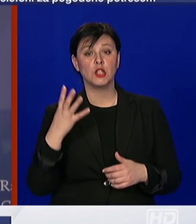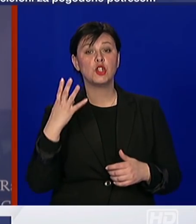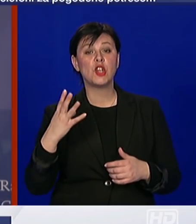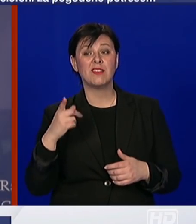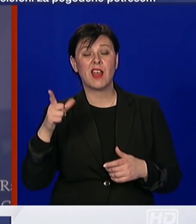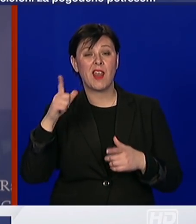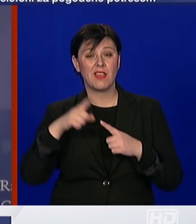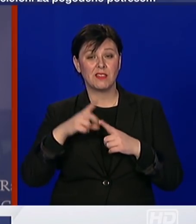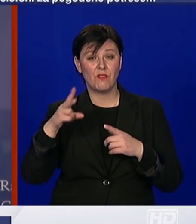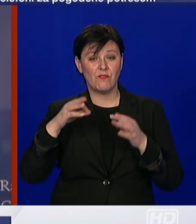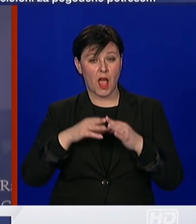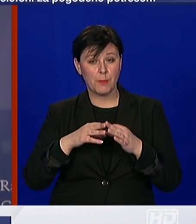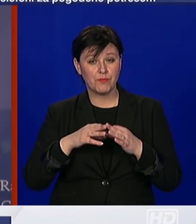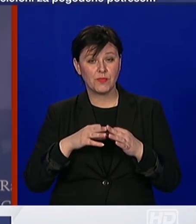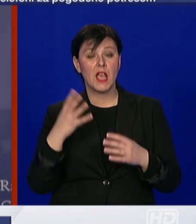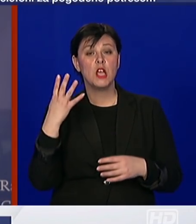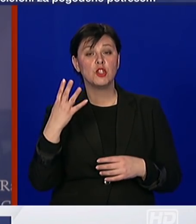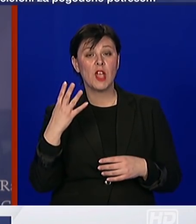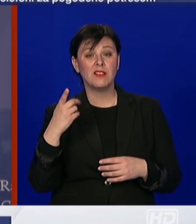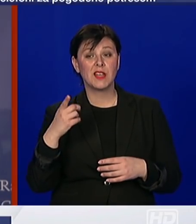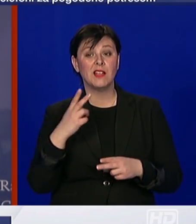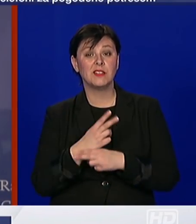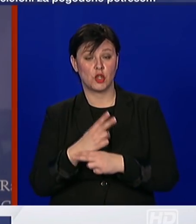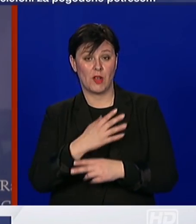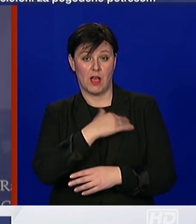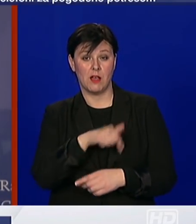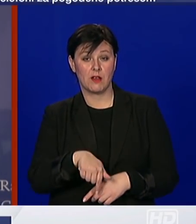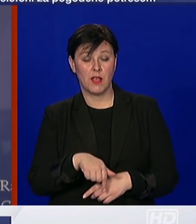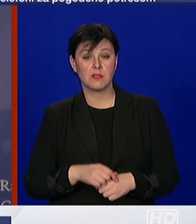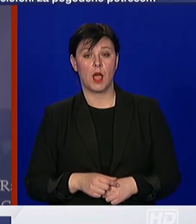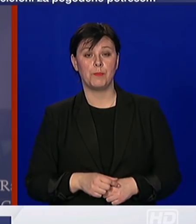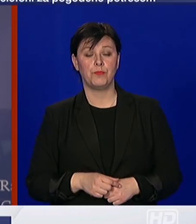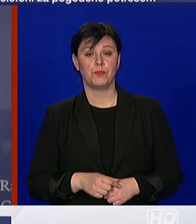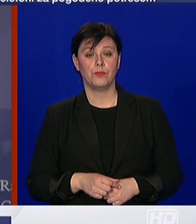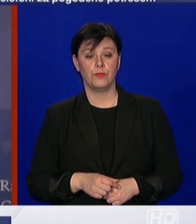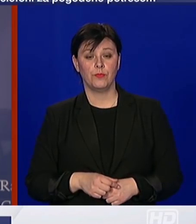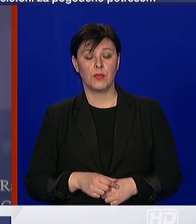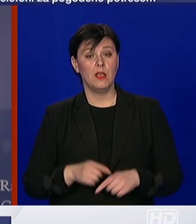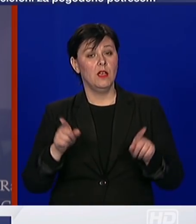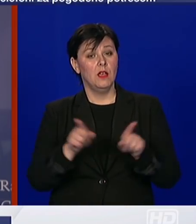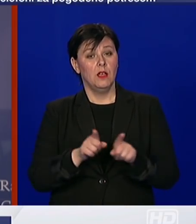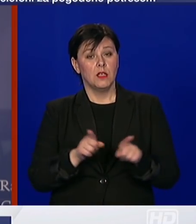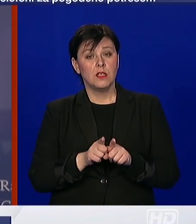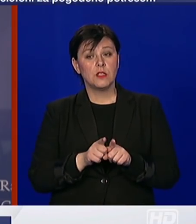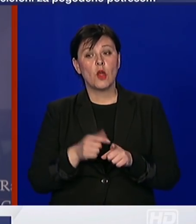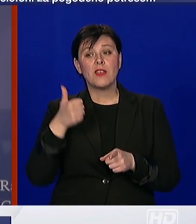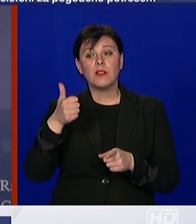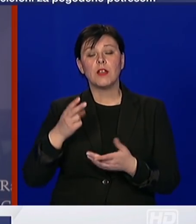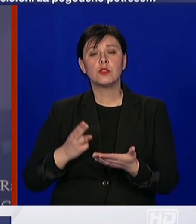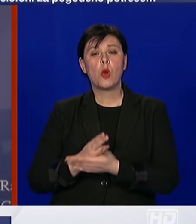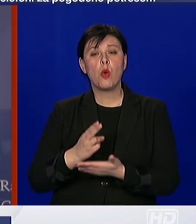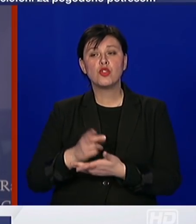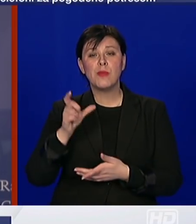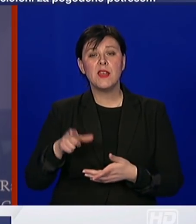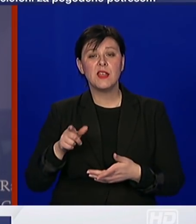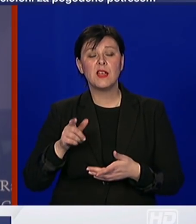Litvi i 4 u Republici Hrvatskoj, također i jedan službenik Ministarstva